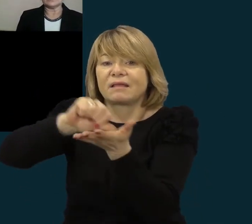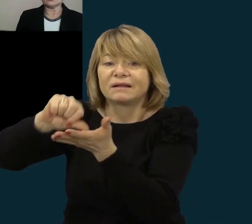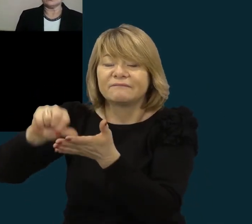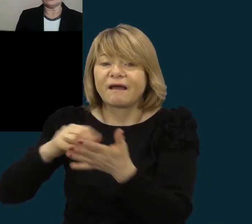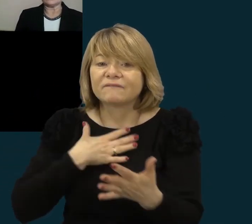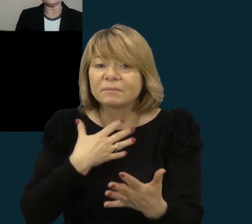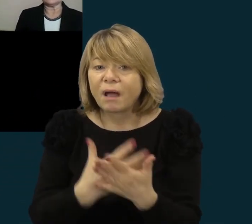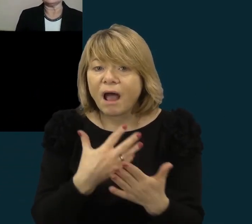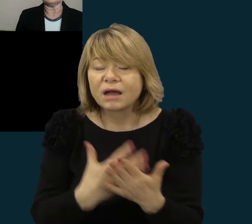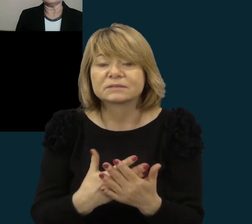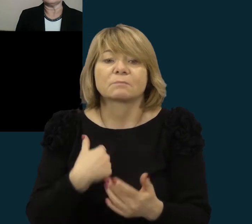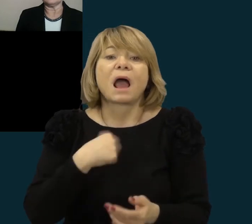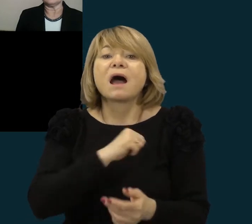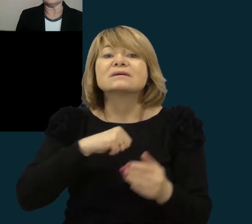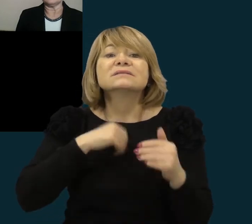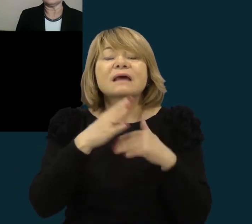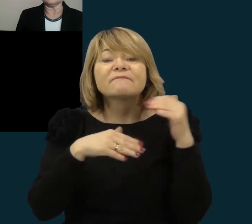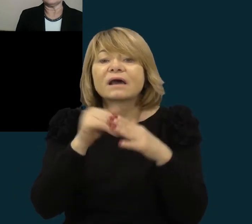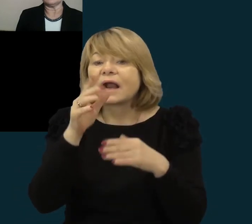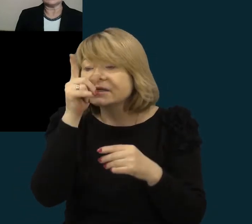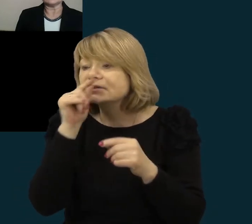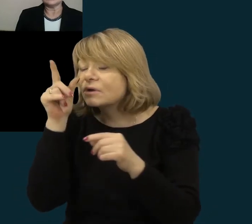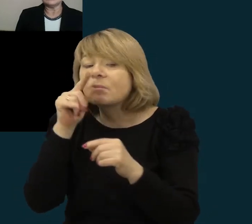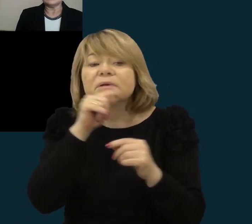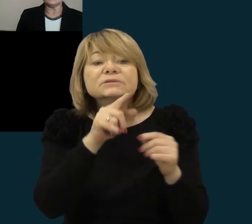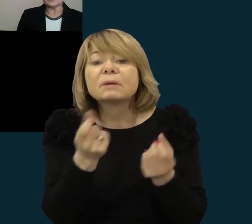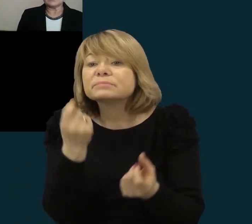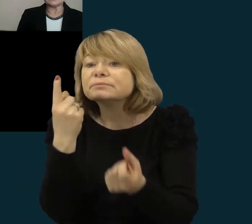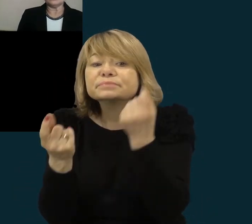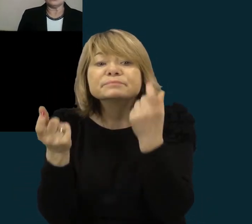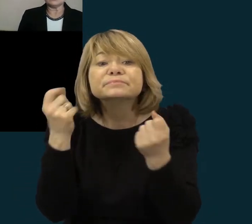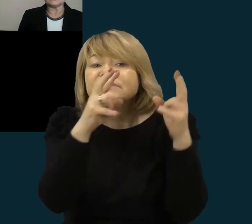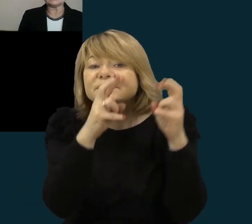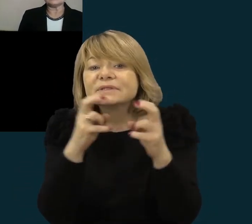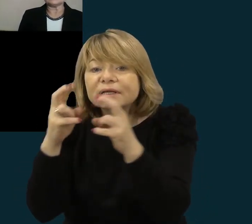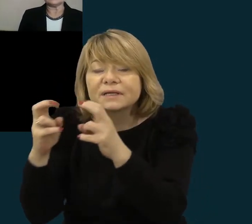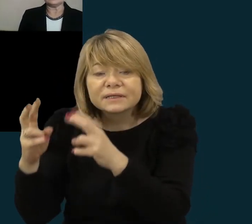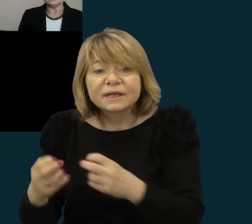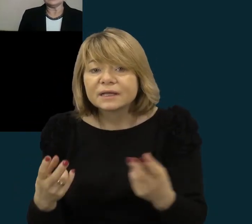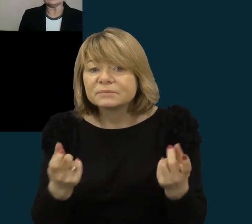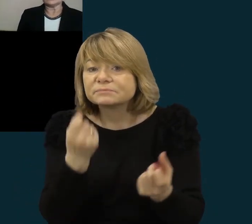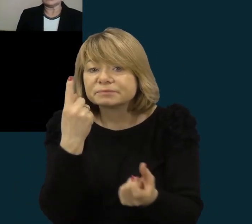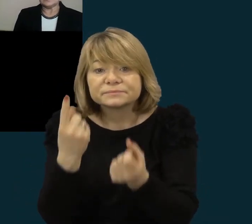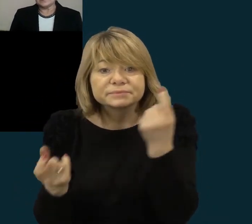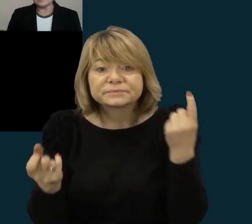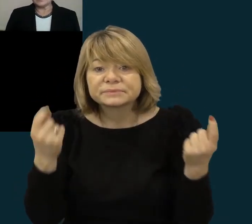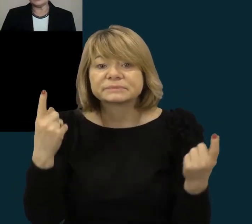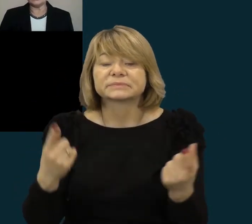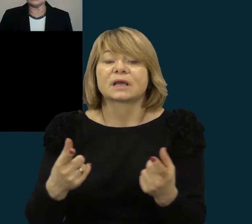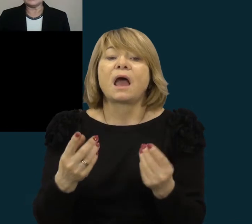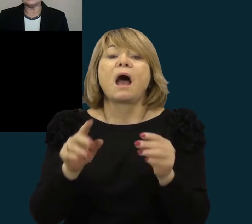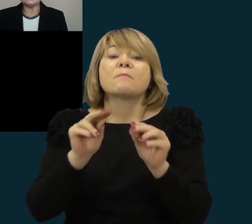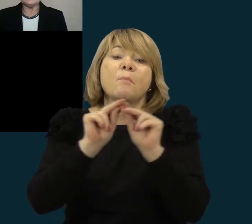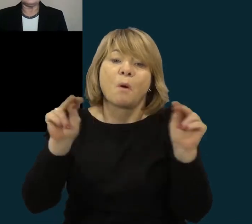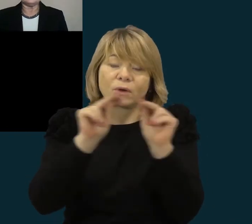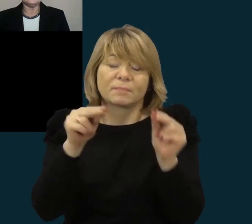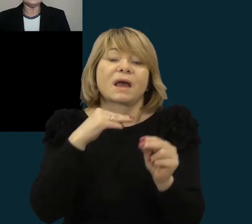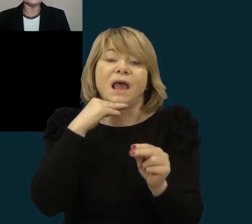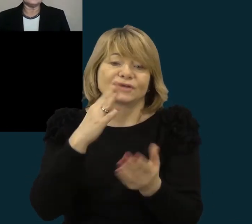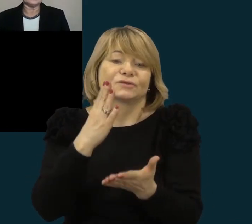savarankiško pažinėjimo ir kyrinėjimo poveikis, koreikis mokymas įsvyksta socialinė aplinkoje.